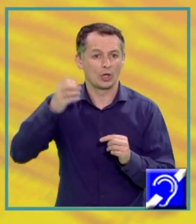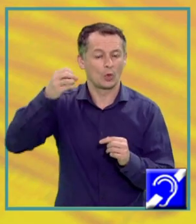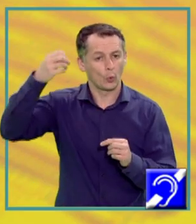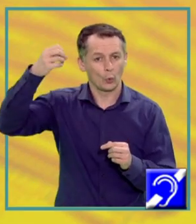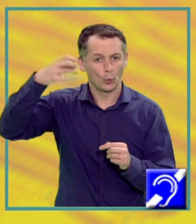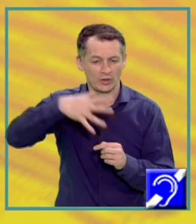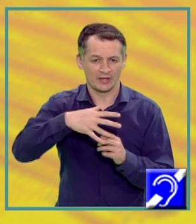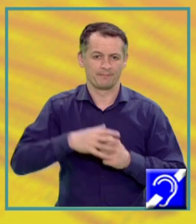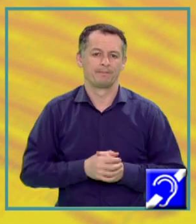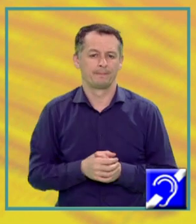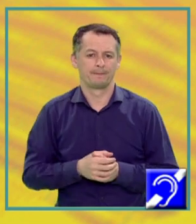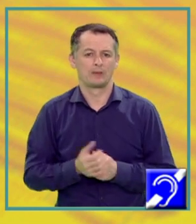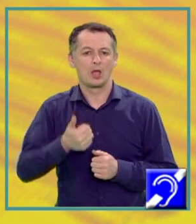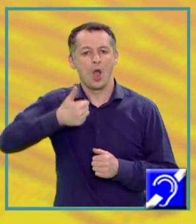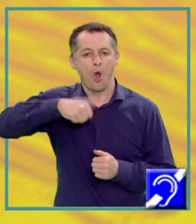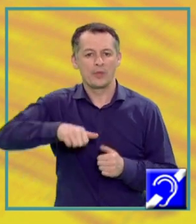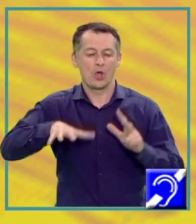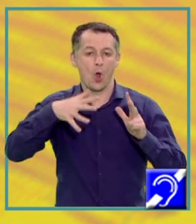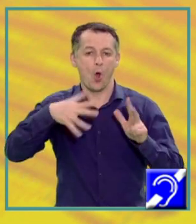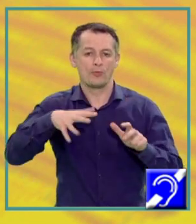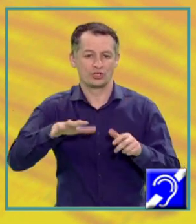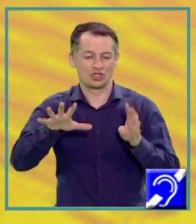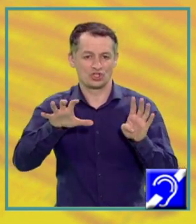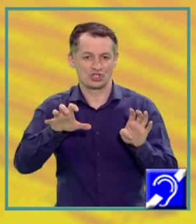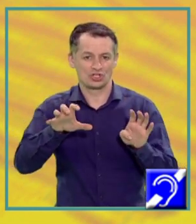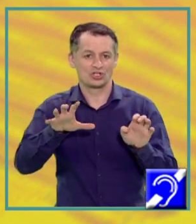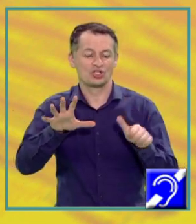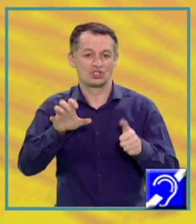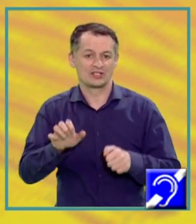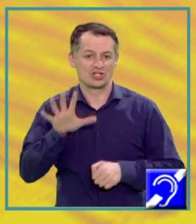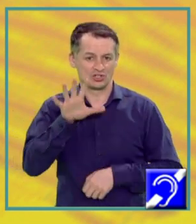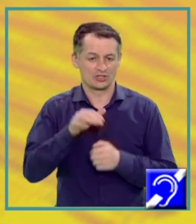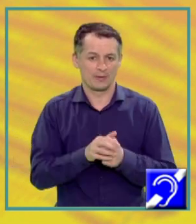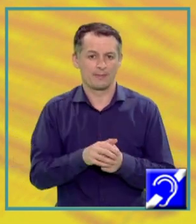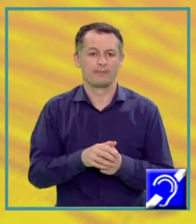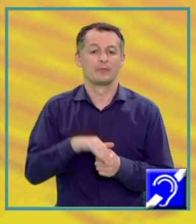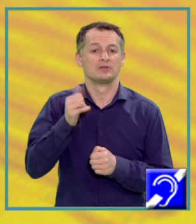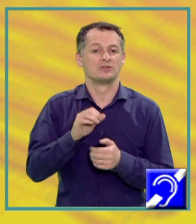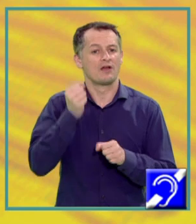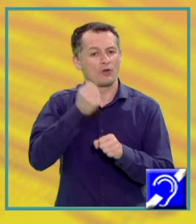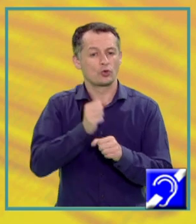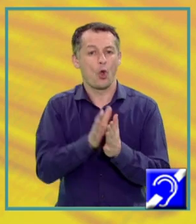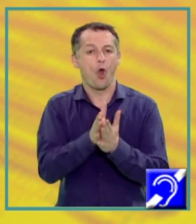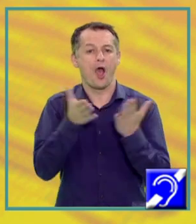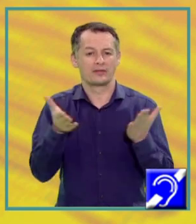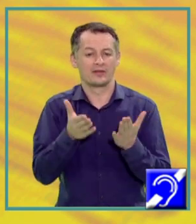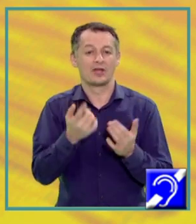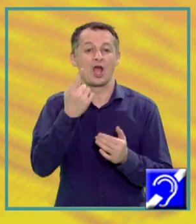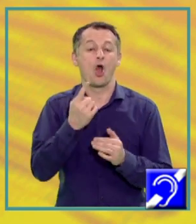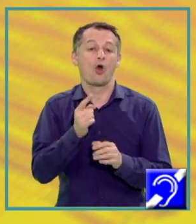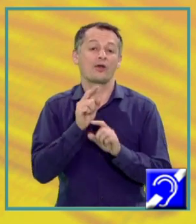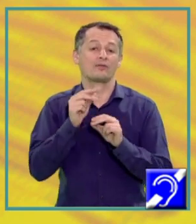În 1865, Maxwell și-a publicat lucrarea numită O teorie